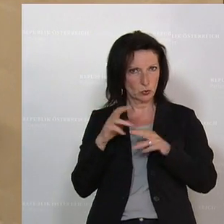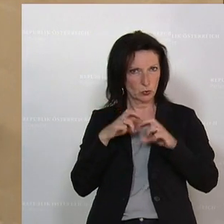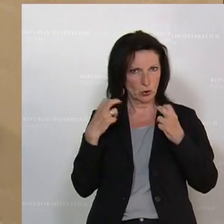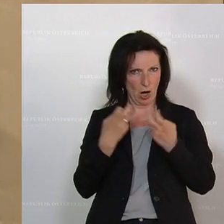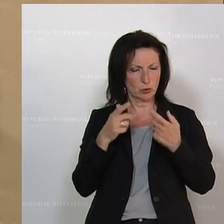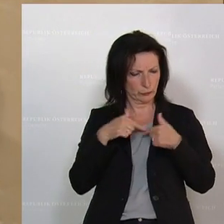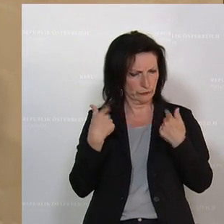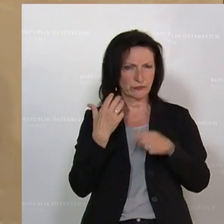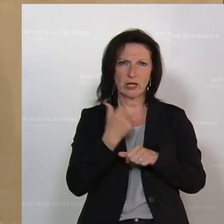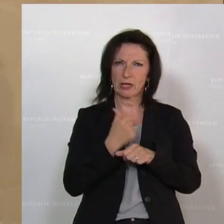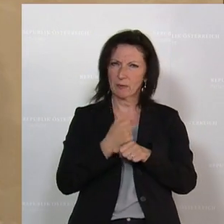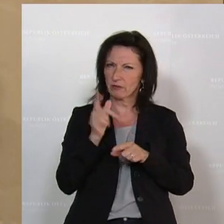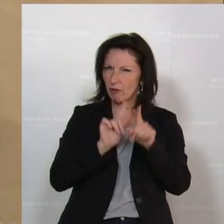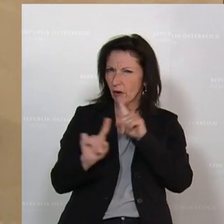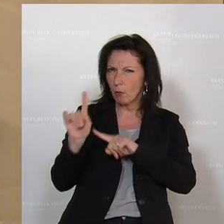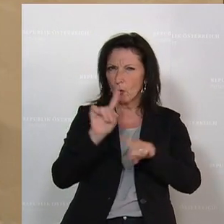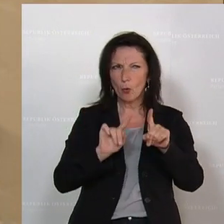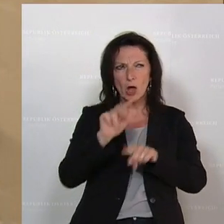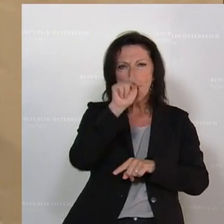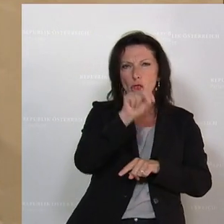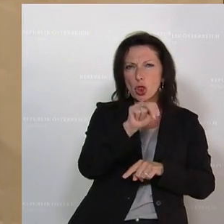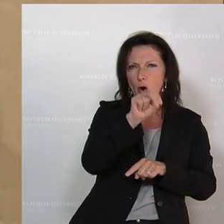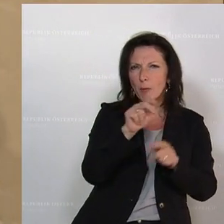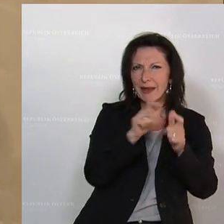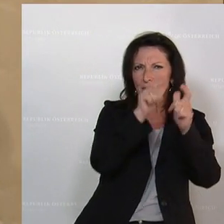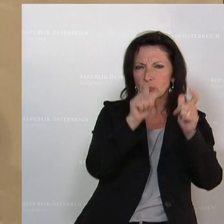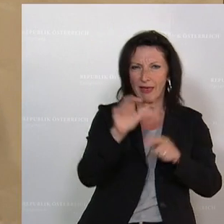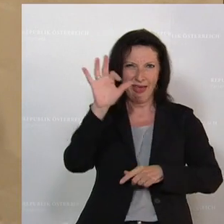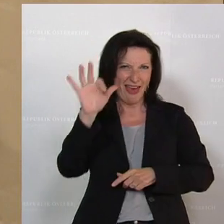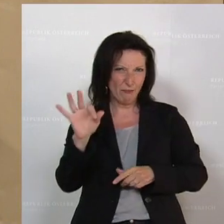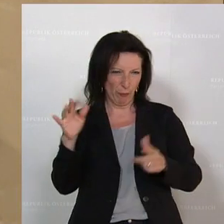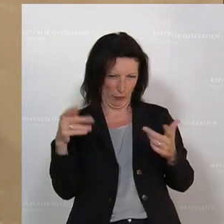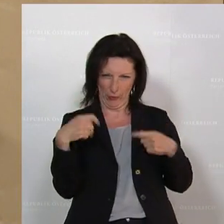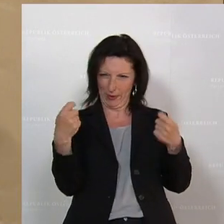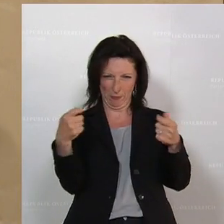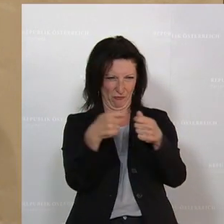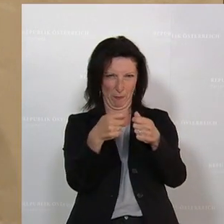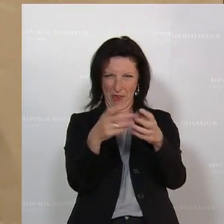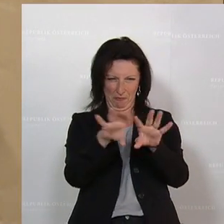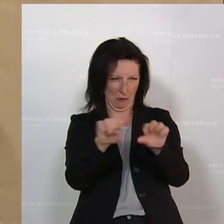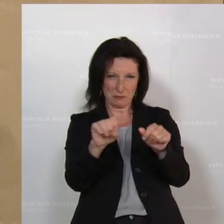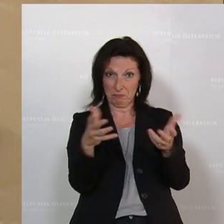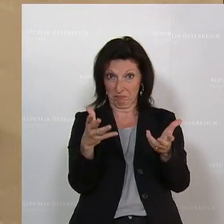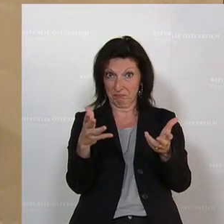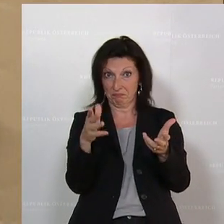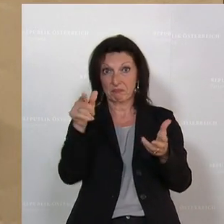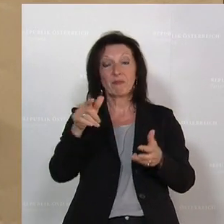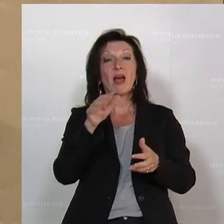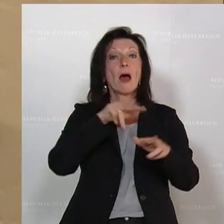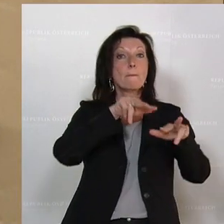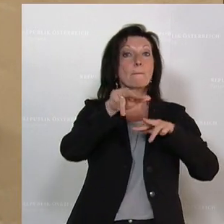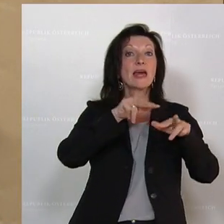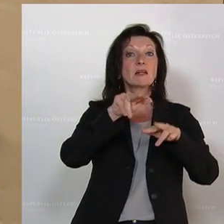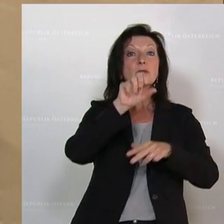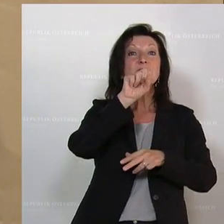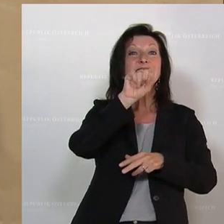so etwas gegeben wie einen Deal zwischen der Novomatic und der FPÖ. Auf der einen Seite wird ein FPÖ-nacher Manager,